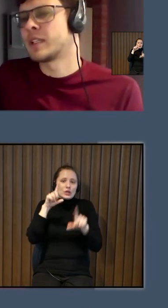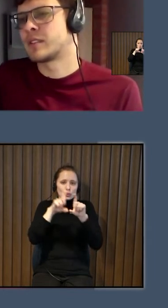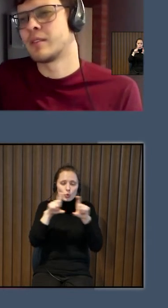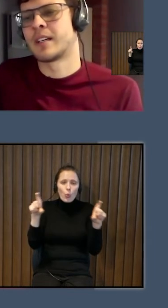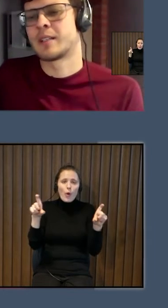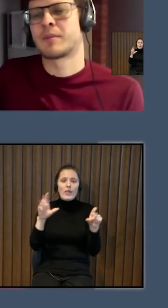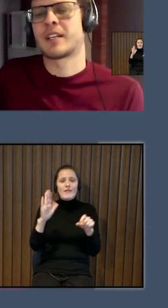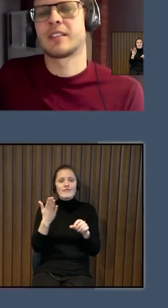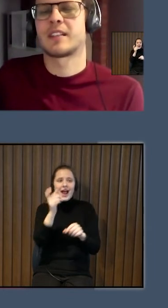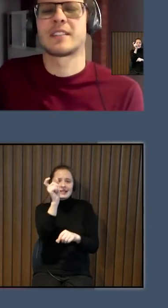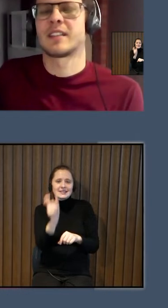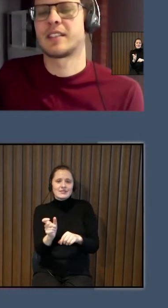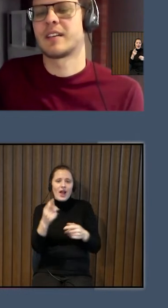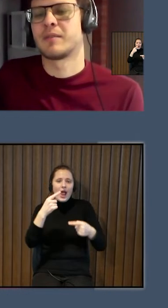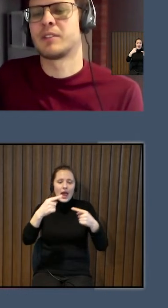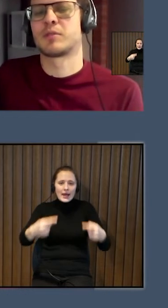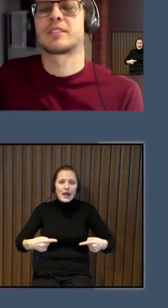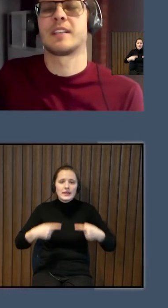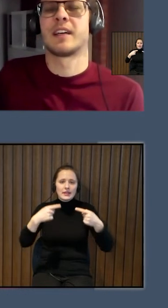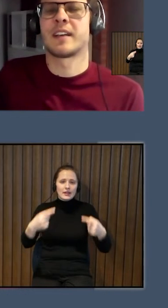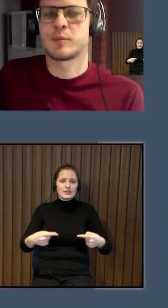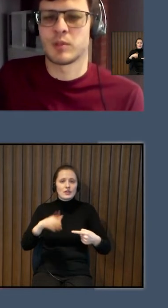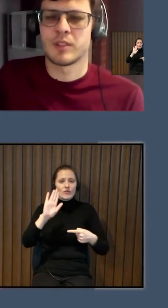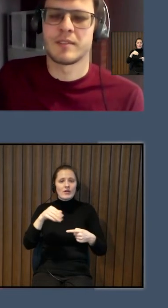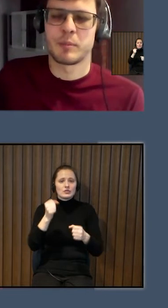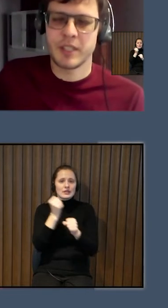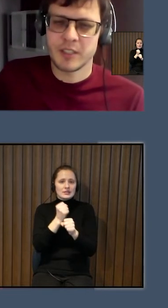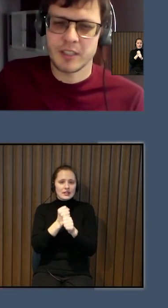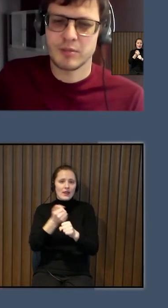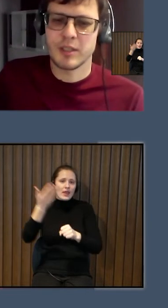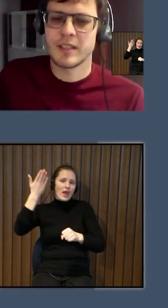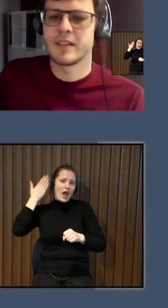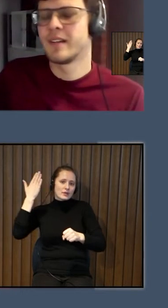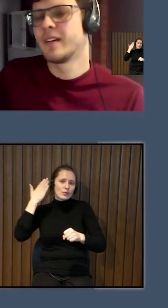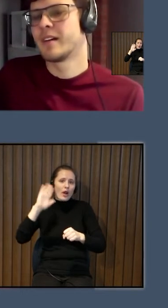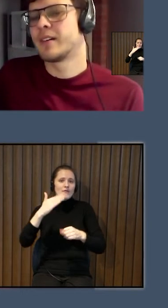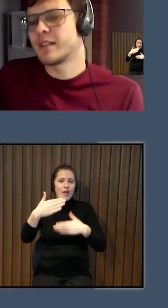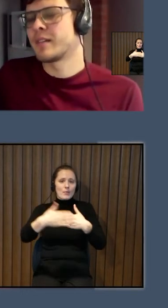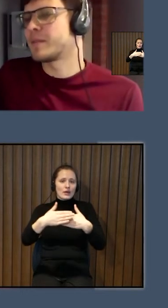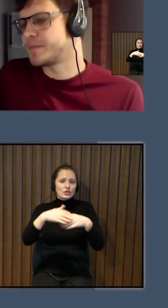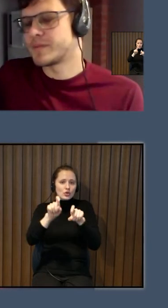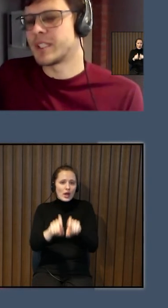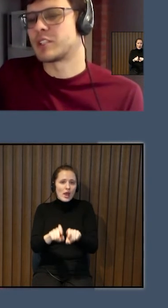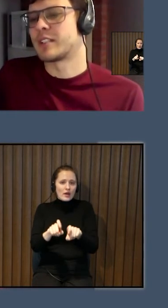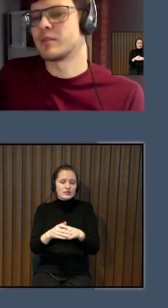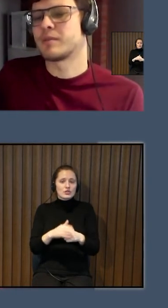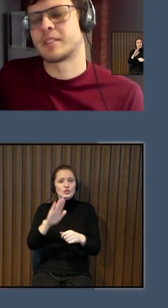Vai cilvēkam ratiem krēslē tikai viņš var sēdēt aizmugurē vai priekšā skolā? Vai